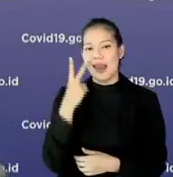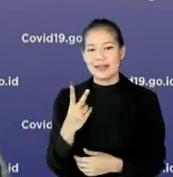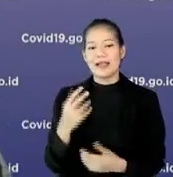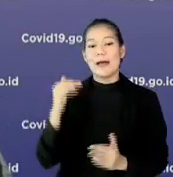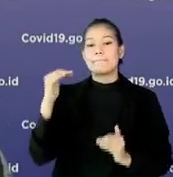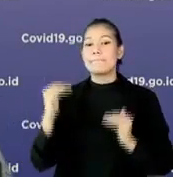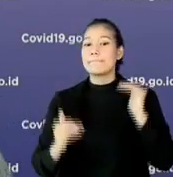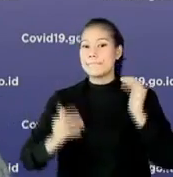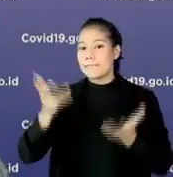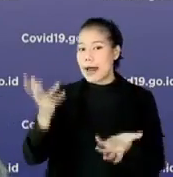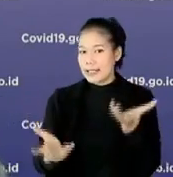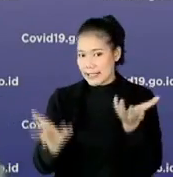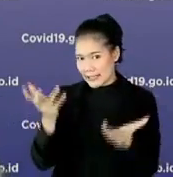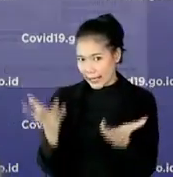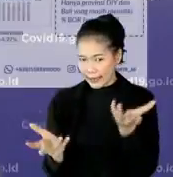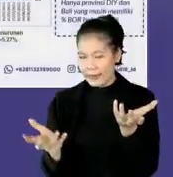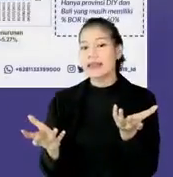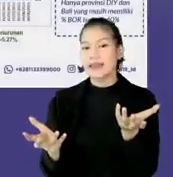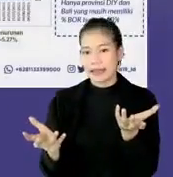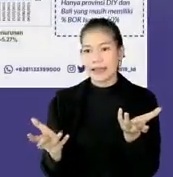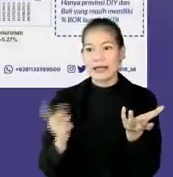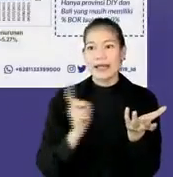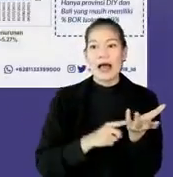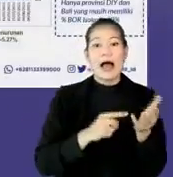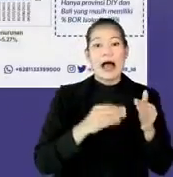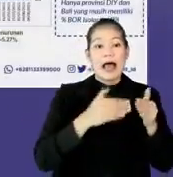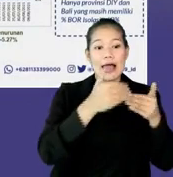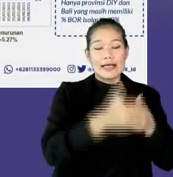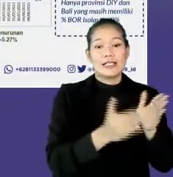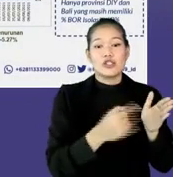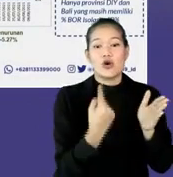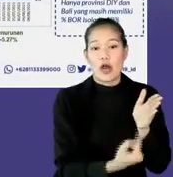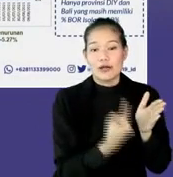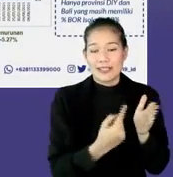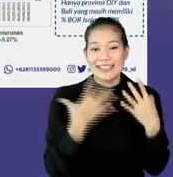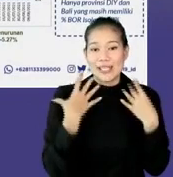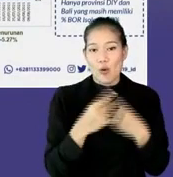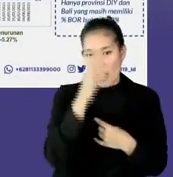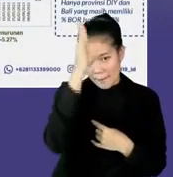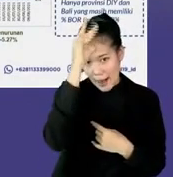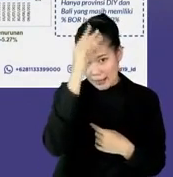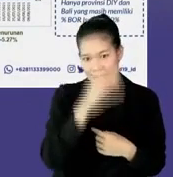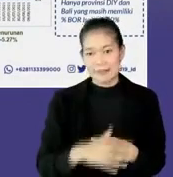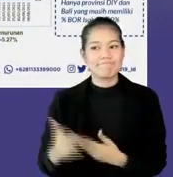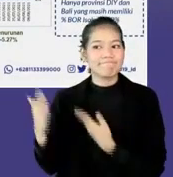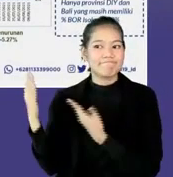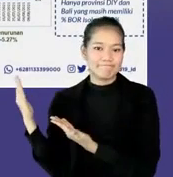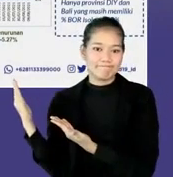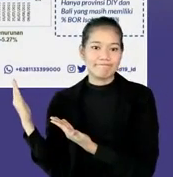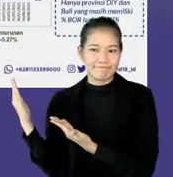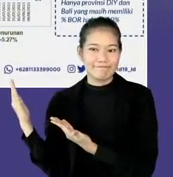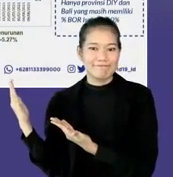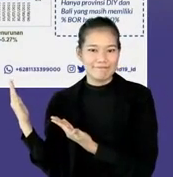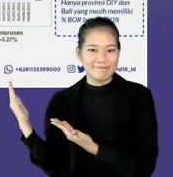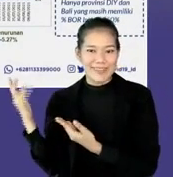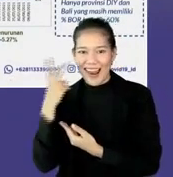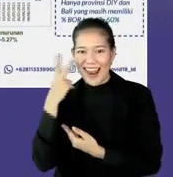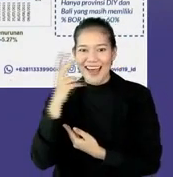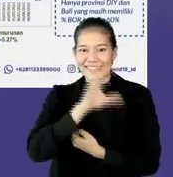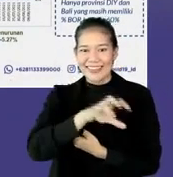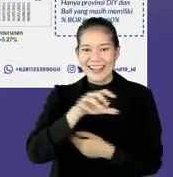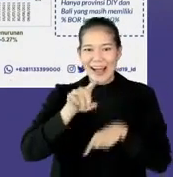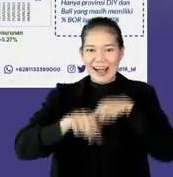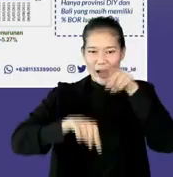kita bandingkan, kita sandingkan perkembangan bor isolasi di Pulau Jawa dan Bali. Dan bisa kelihatan ya dokter Lola, gimana gambaran